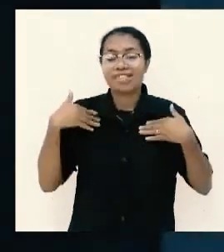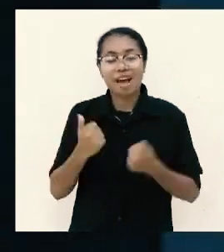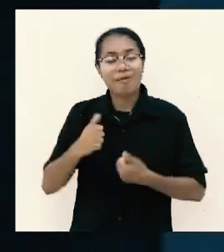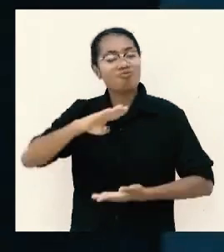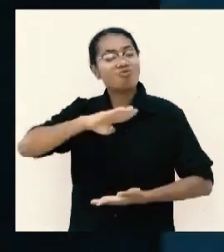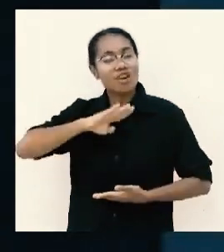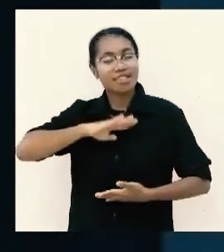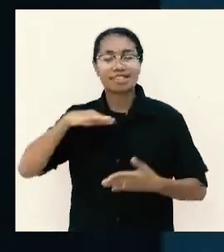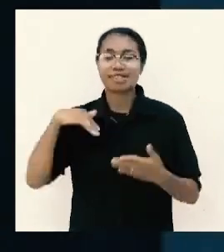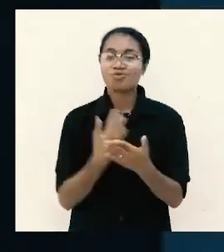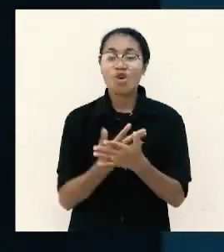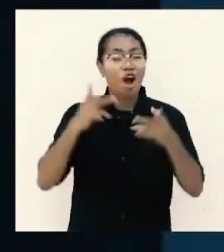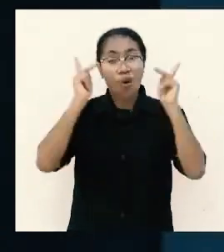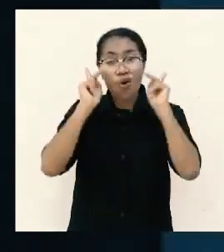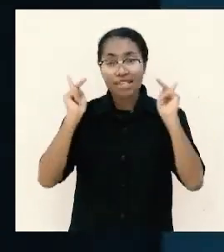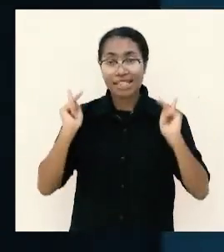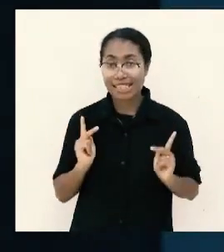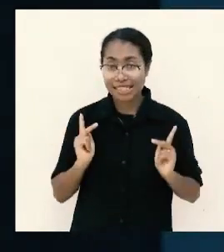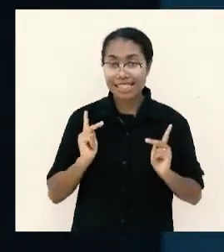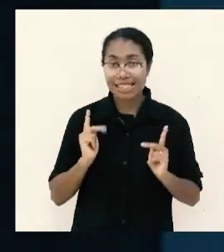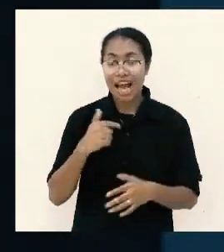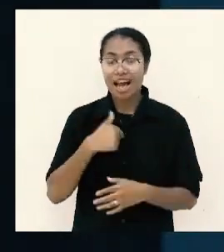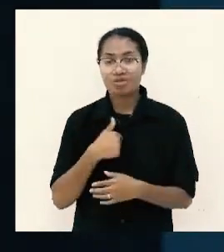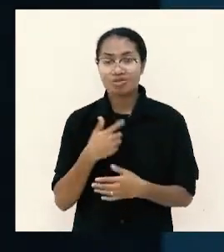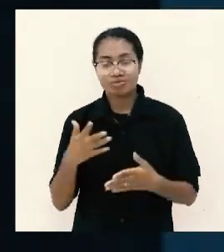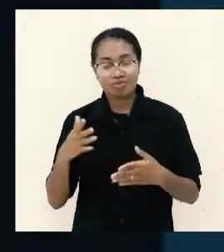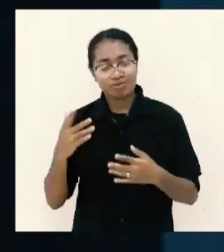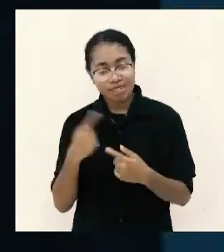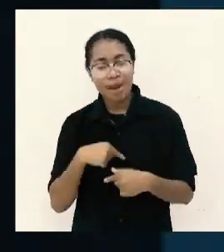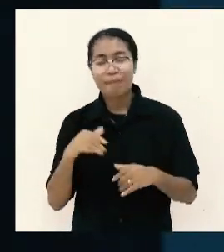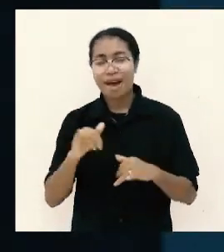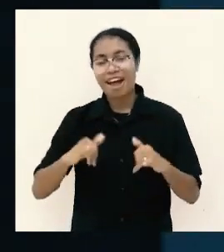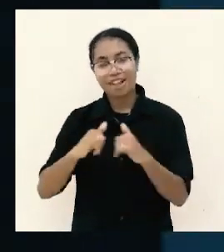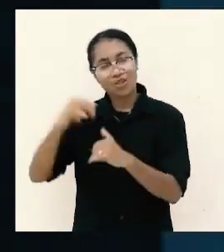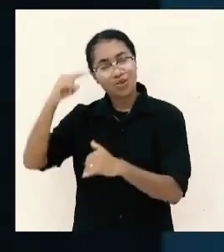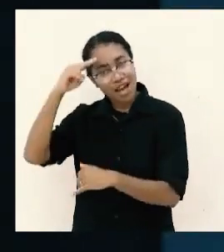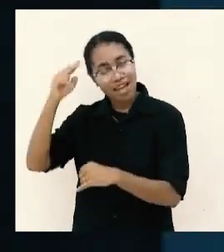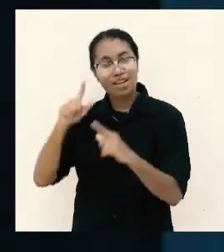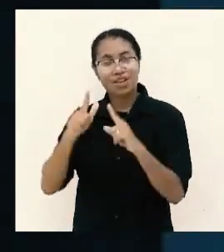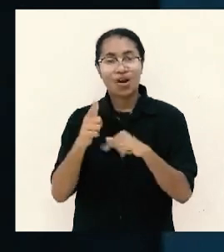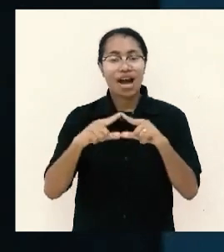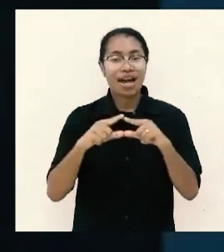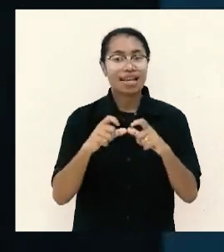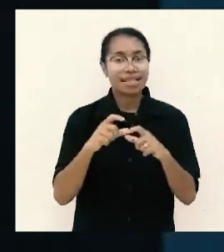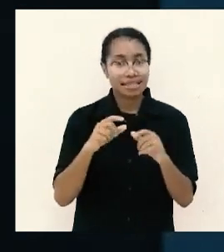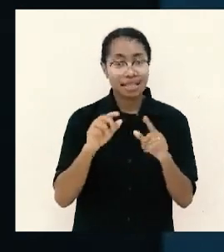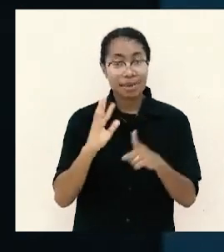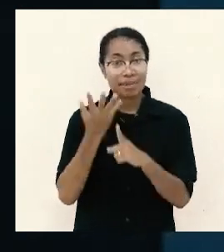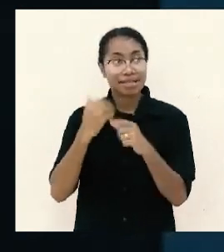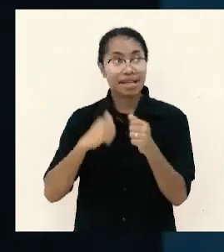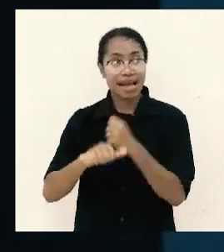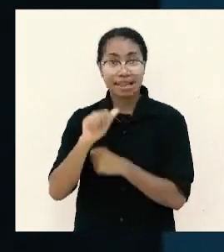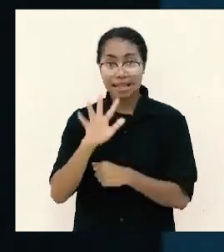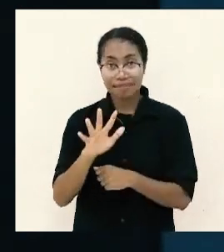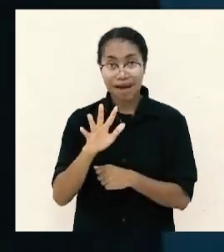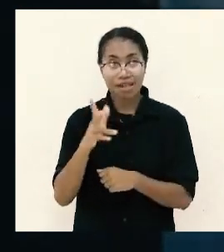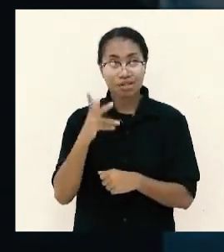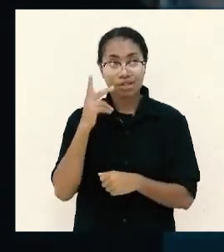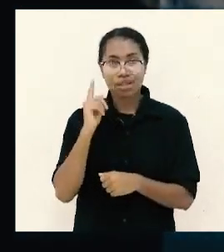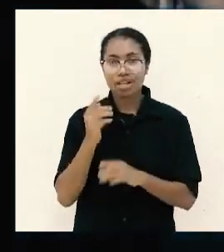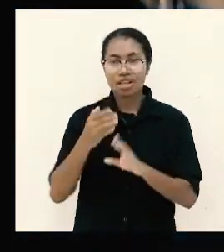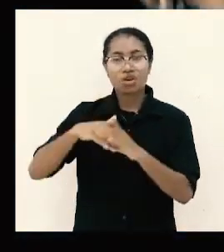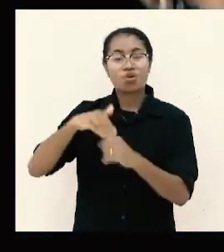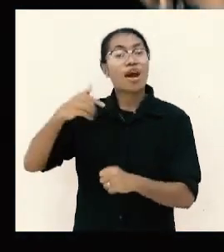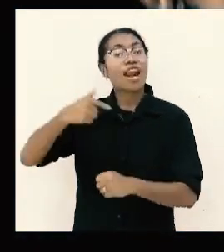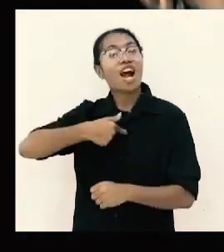dalam segala keadaan itu bersandar pada Tuhan dalam Yohanes 15 ayat 5 Yesus berkata di luar